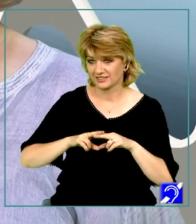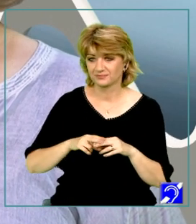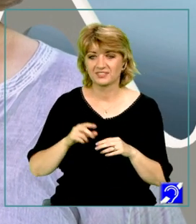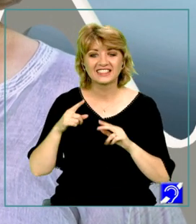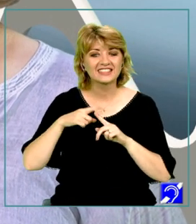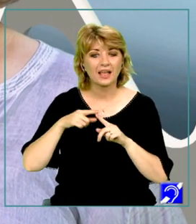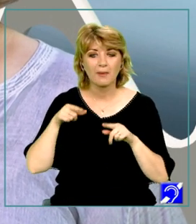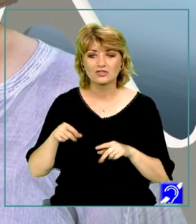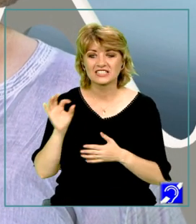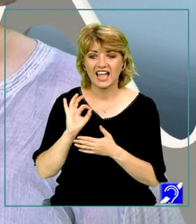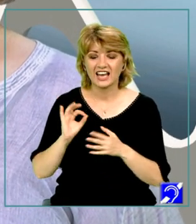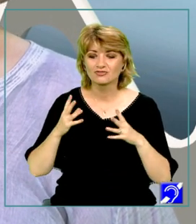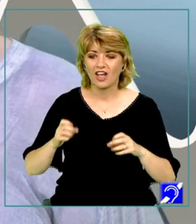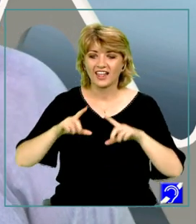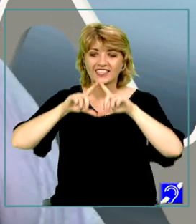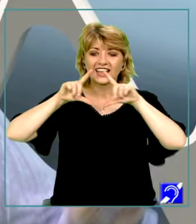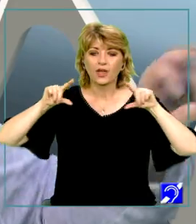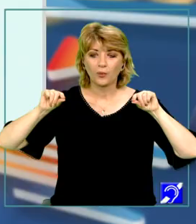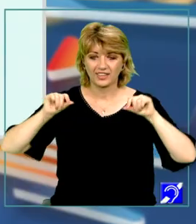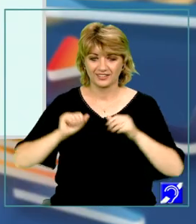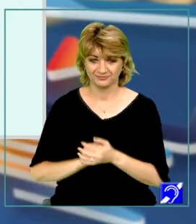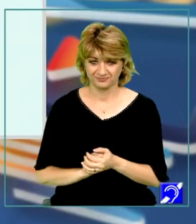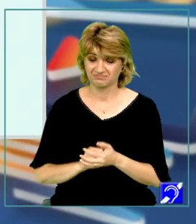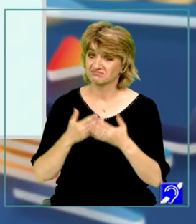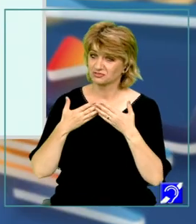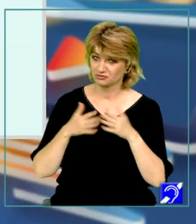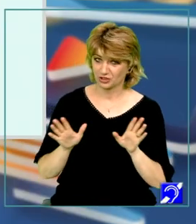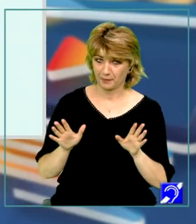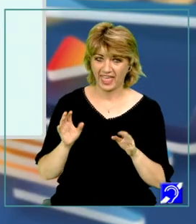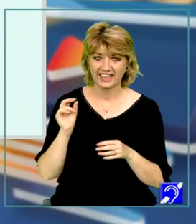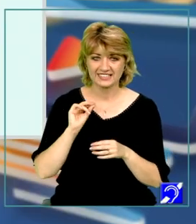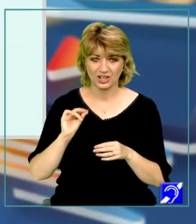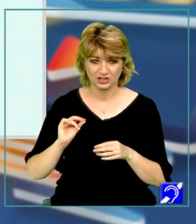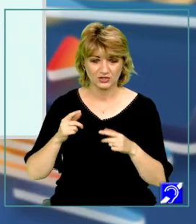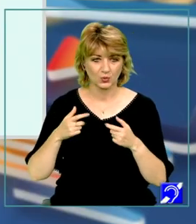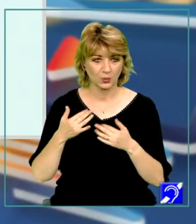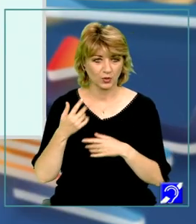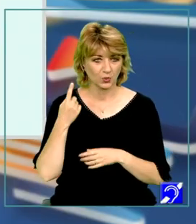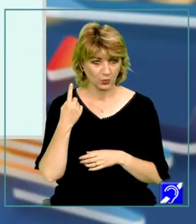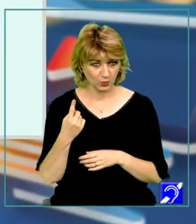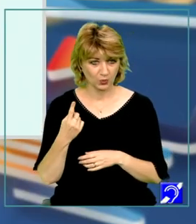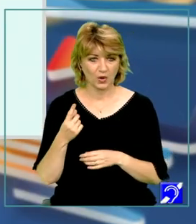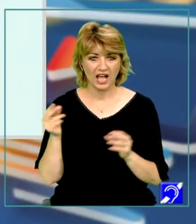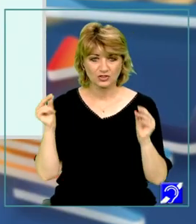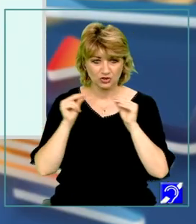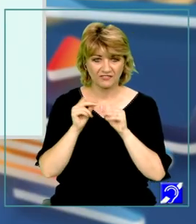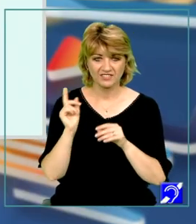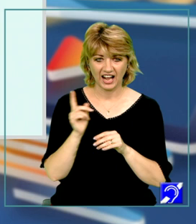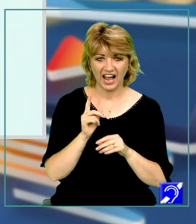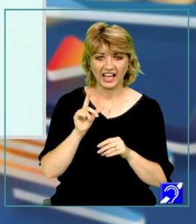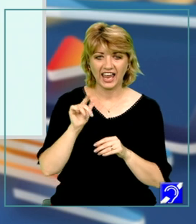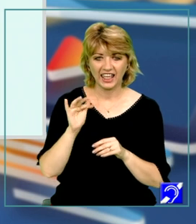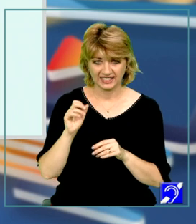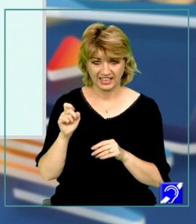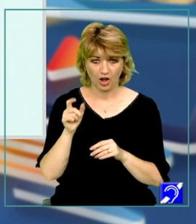Tema acestei lecții, triunghiul. Să începem! Exercițiul numărul 1. Asociează fiecare literă din